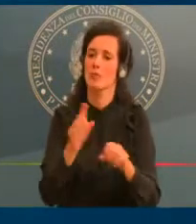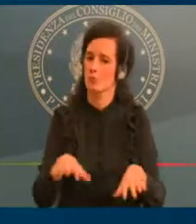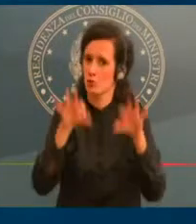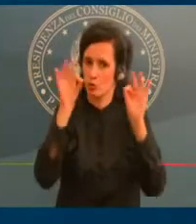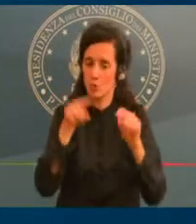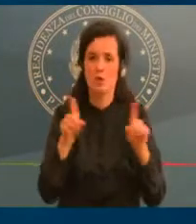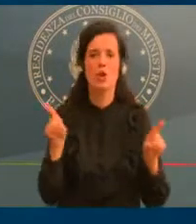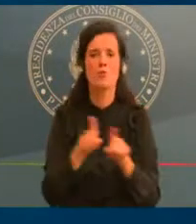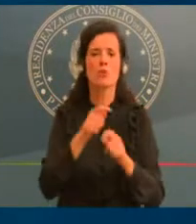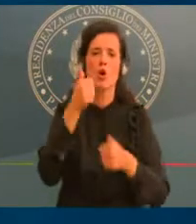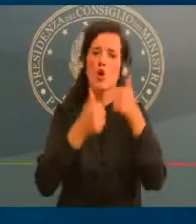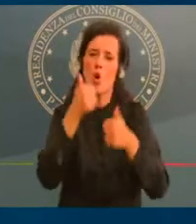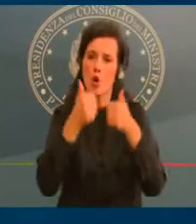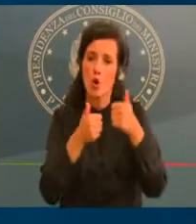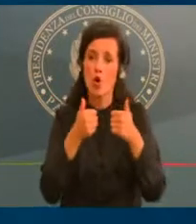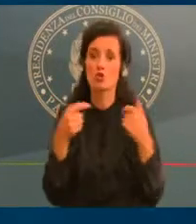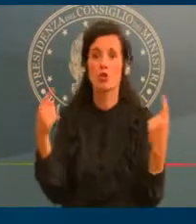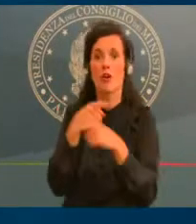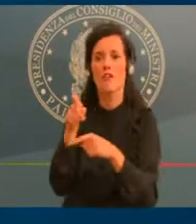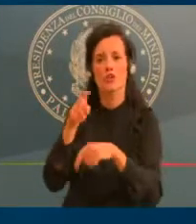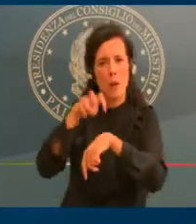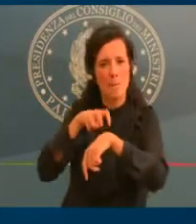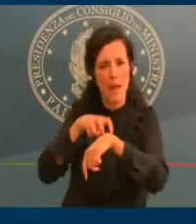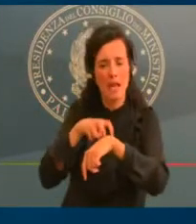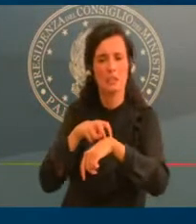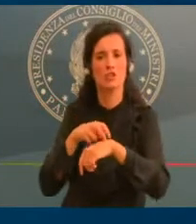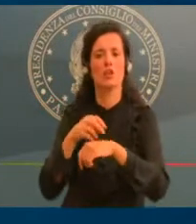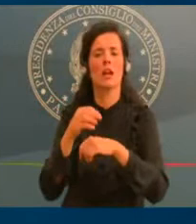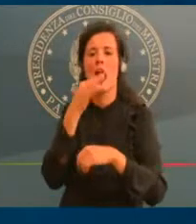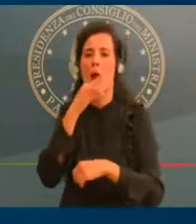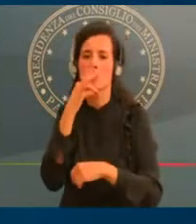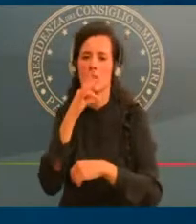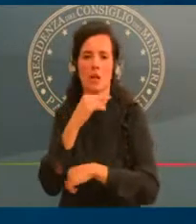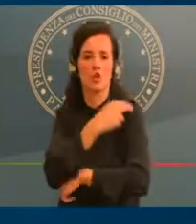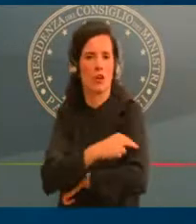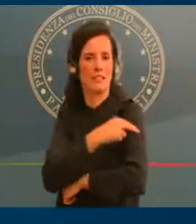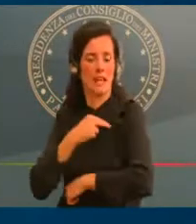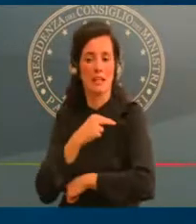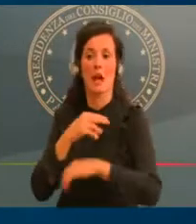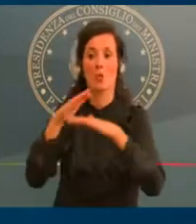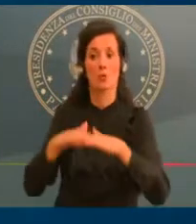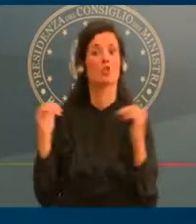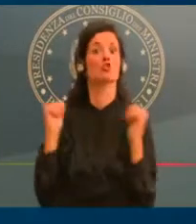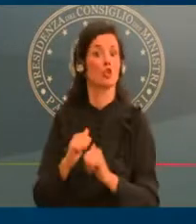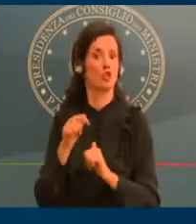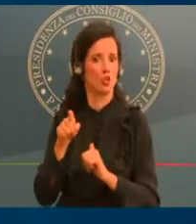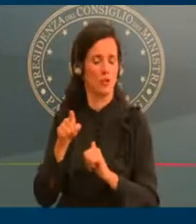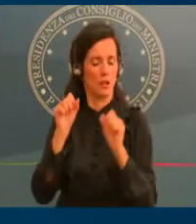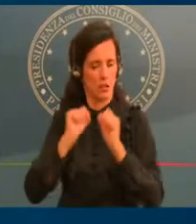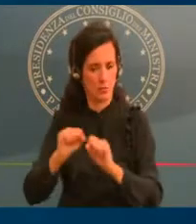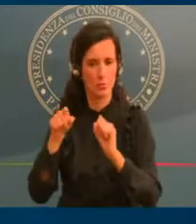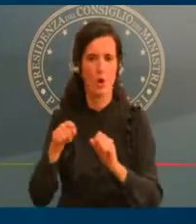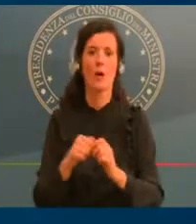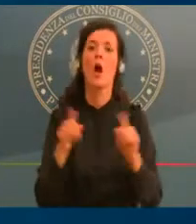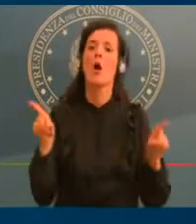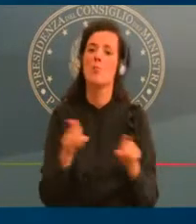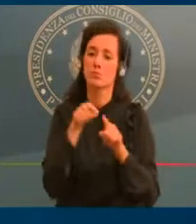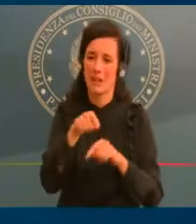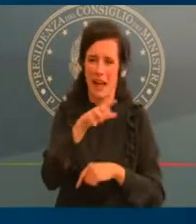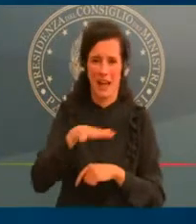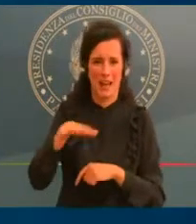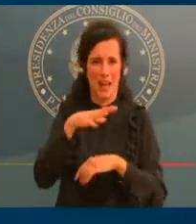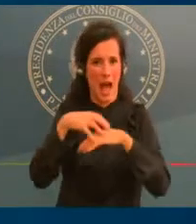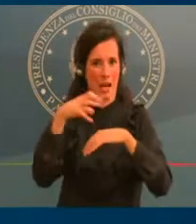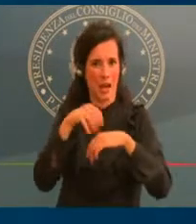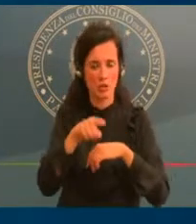E anche qui, per i mezzi di trasporto pubblico, è consentito il riempimento solo fino al 50%, fatta eccezione